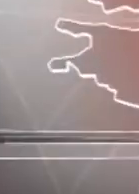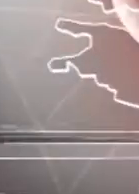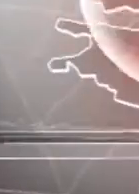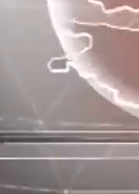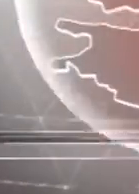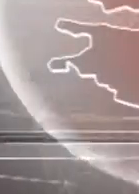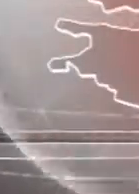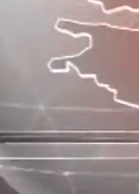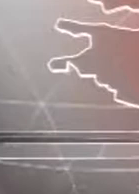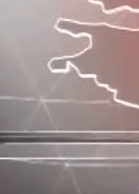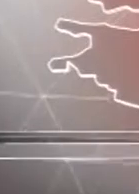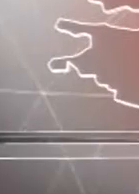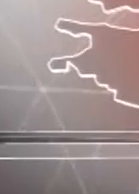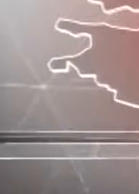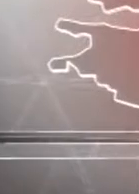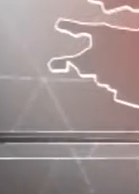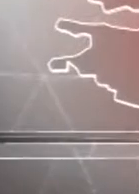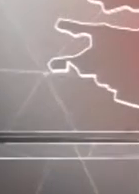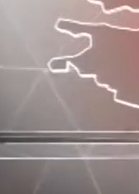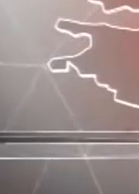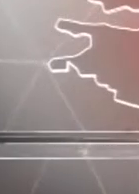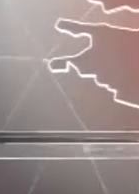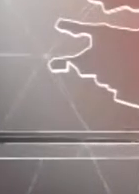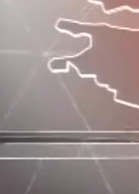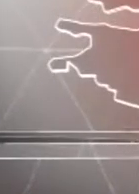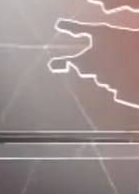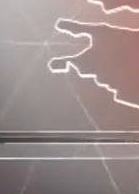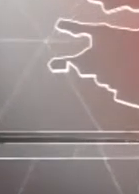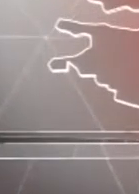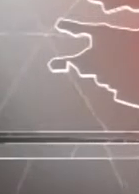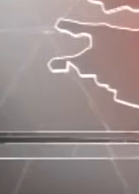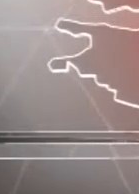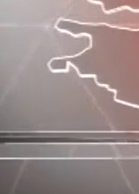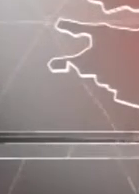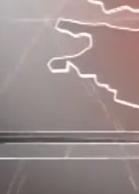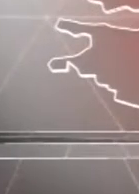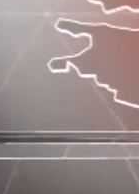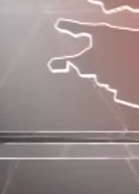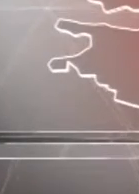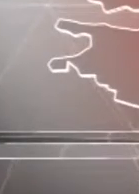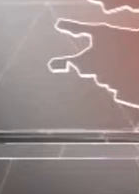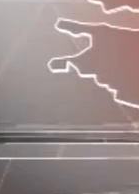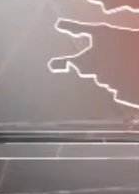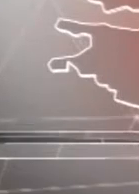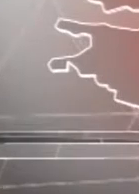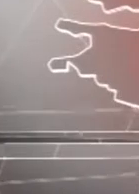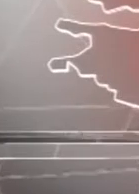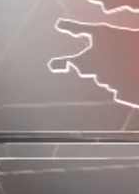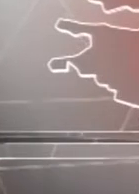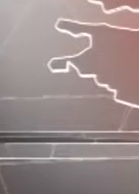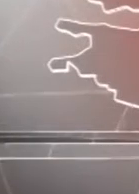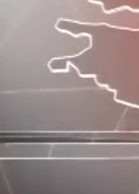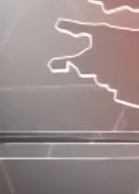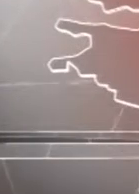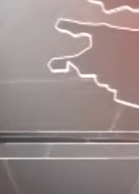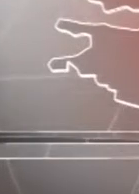Сьогодні вночі та завтра в день. По Херсону та області очікується хмарна погода з проясненнями без істотних опадів. Вітер північно-східний 7-12